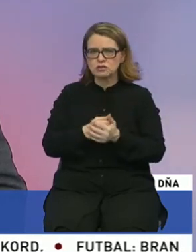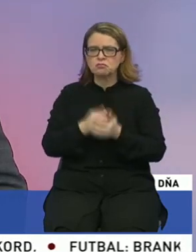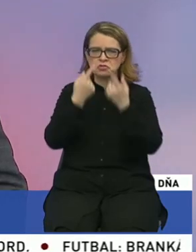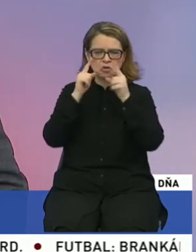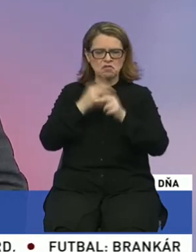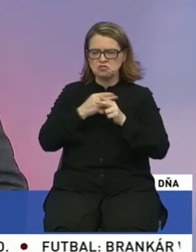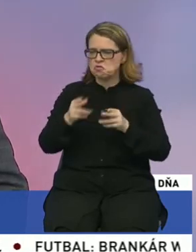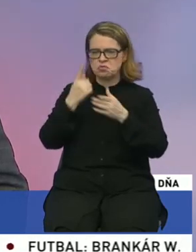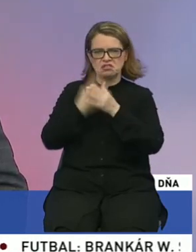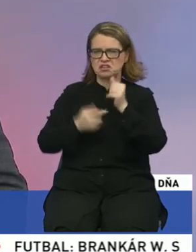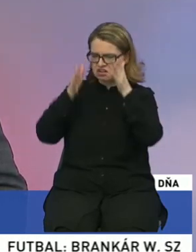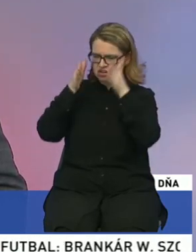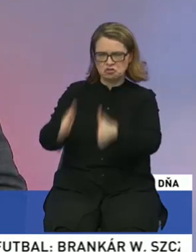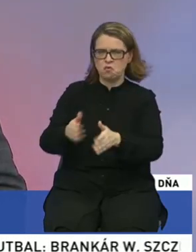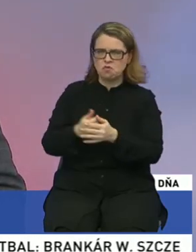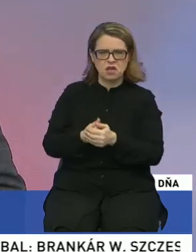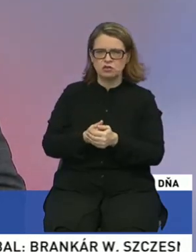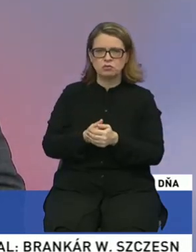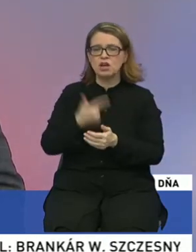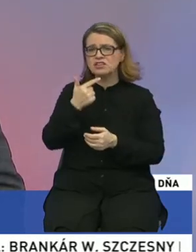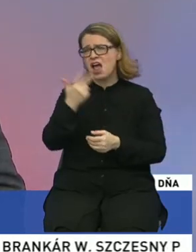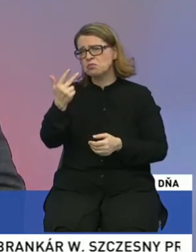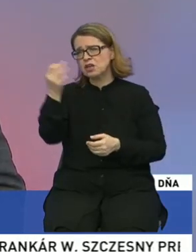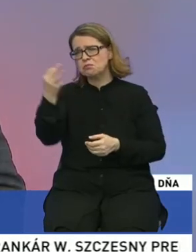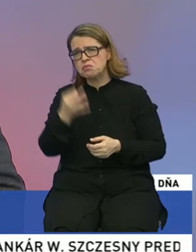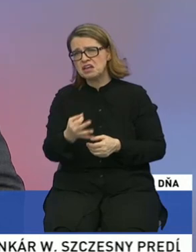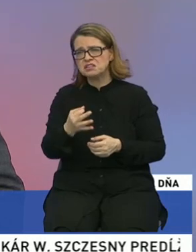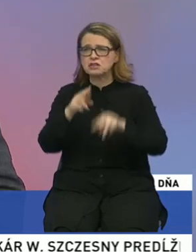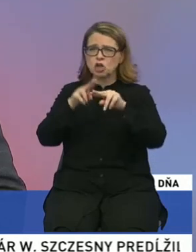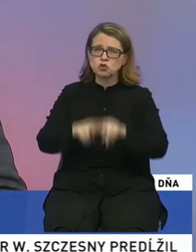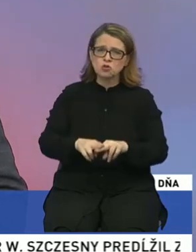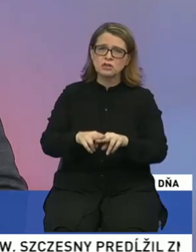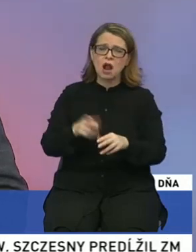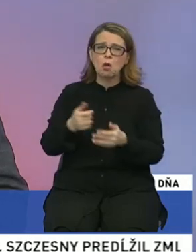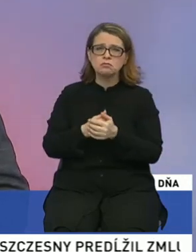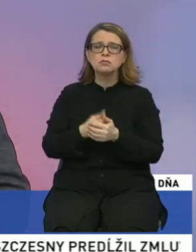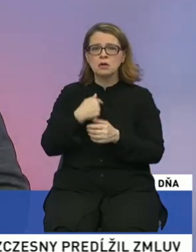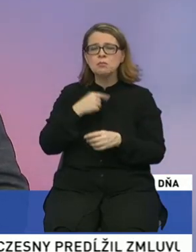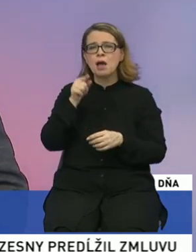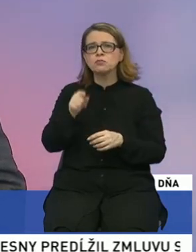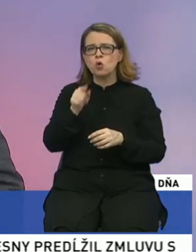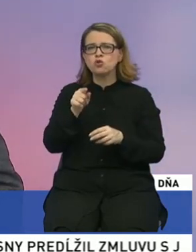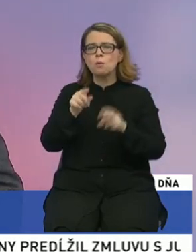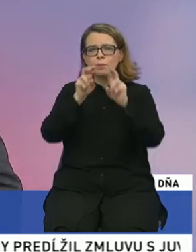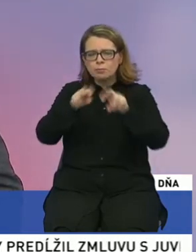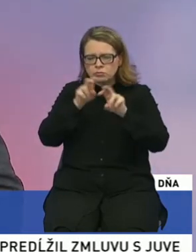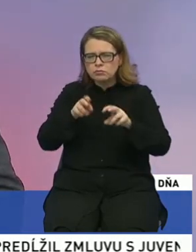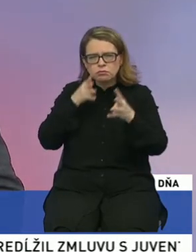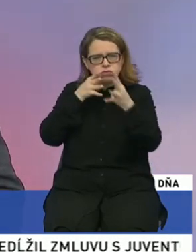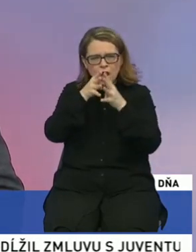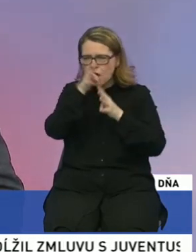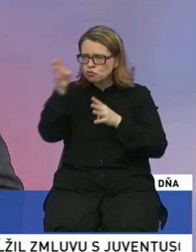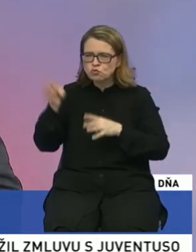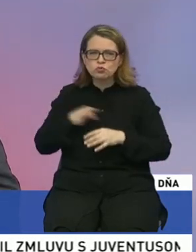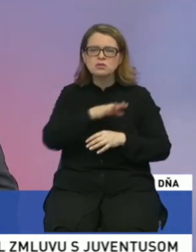dôveru a tých 2-3%, ktoré zostalo a to povedzme si otvorene, máme o tom dosť dobrý prieskum celoslovenský